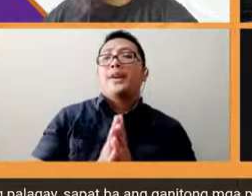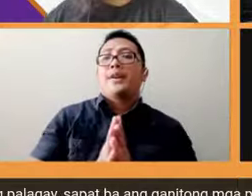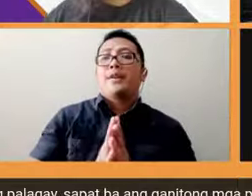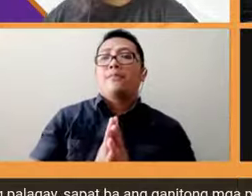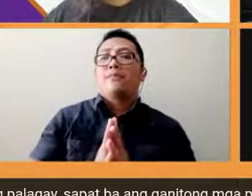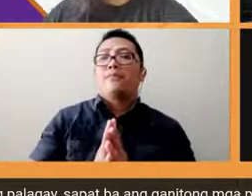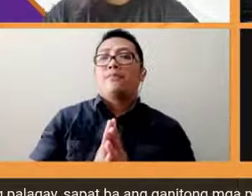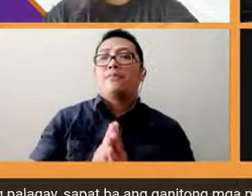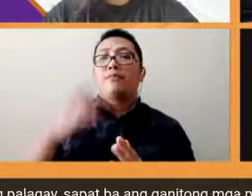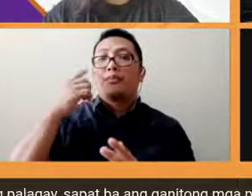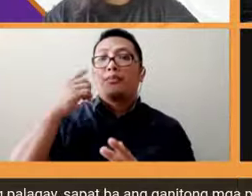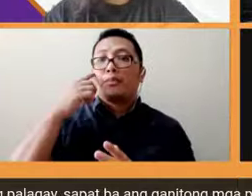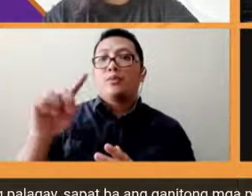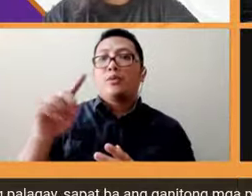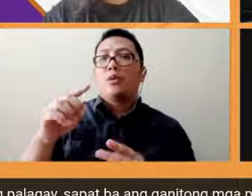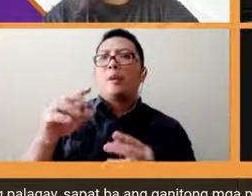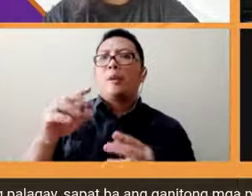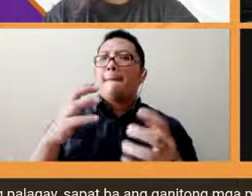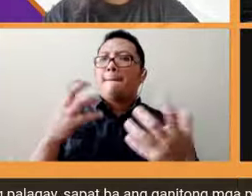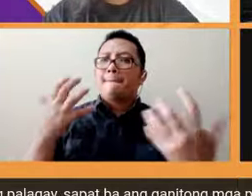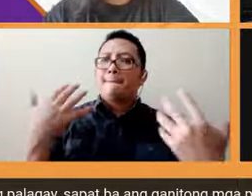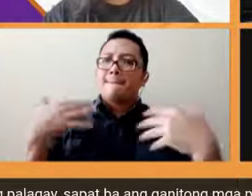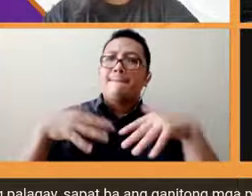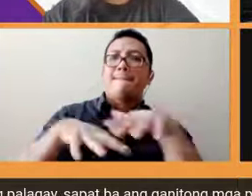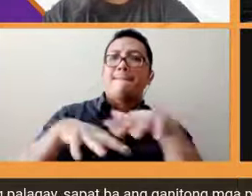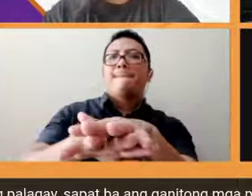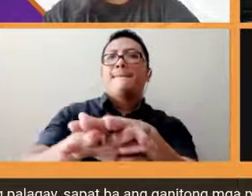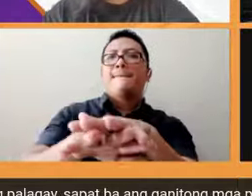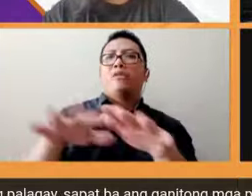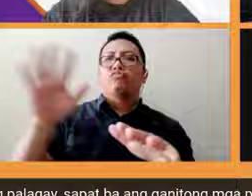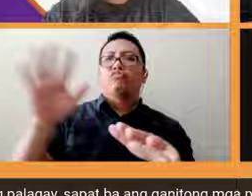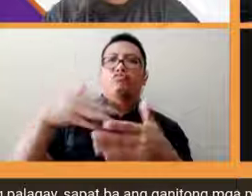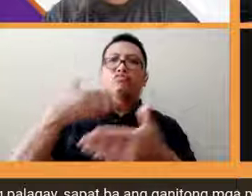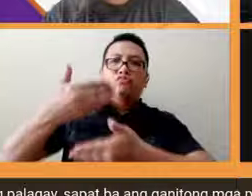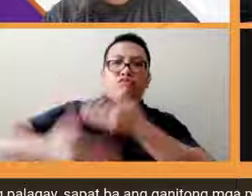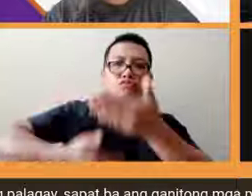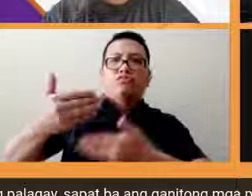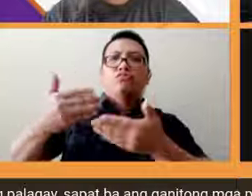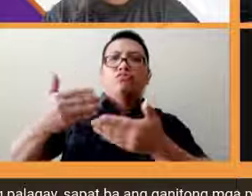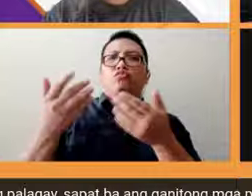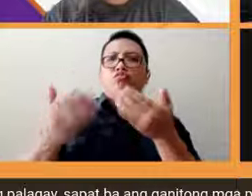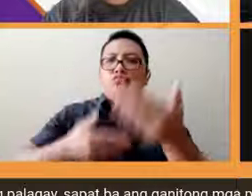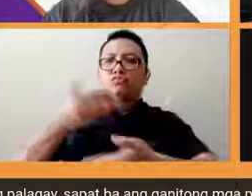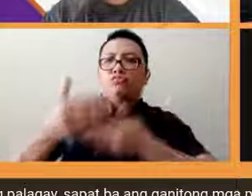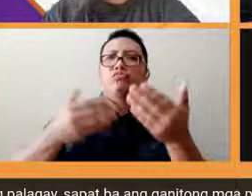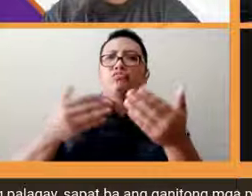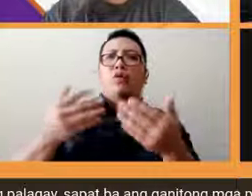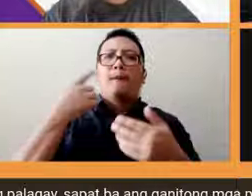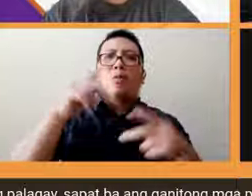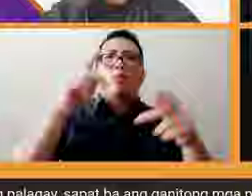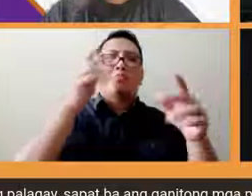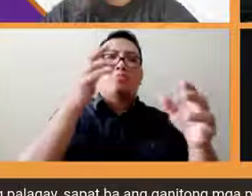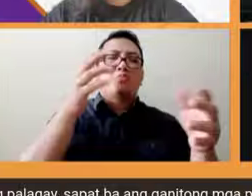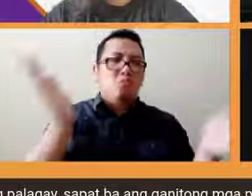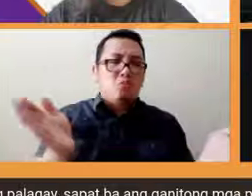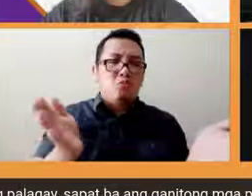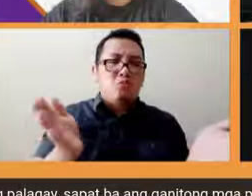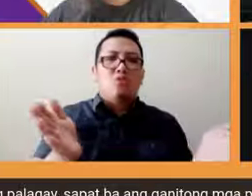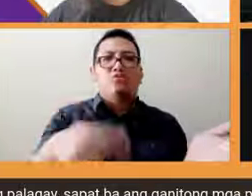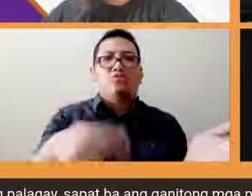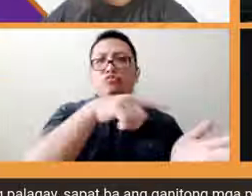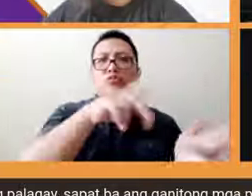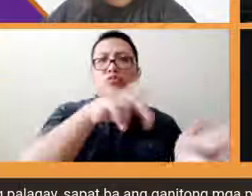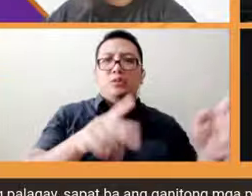ma ma streamline yung ating mga proseso and procedure na para sa ating mga person sensitivity so sa